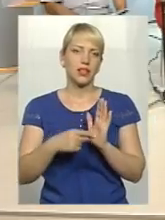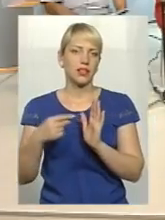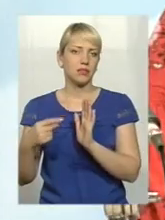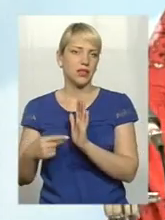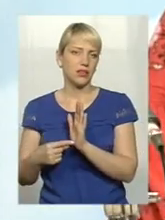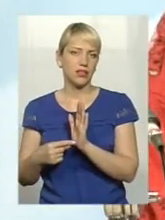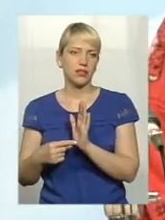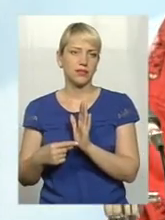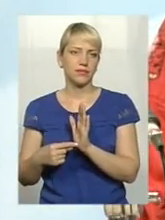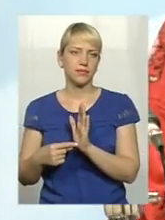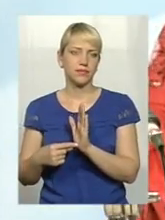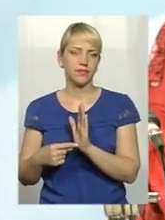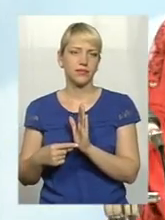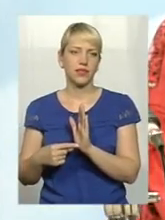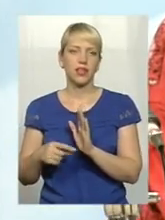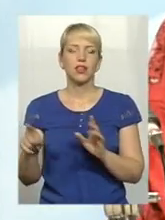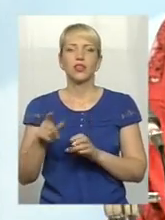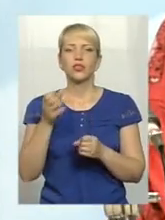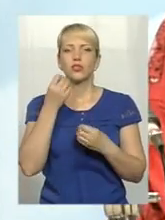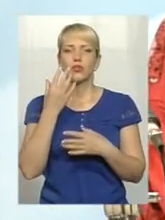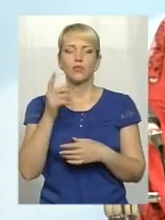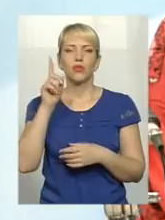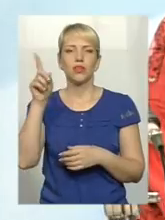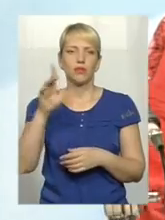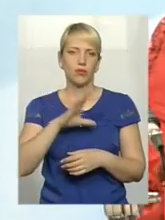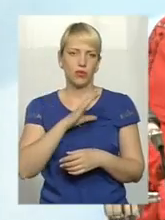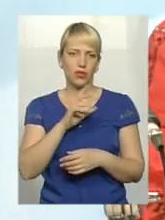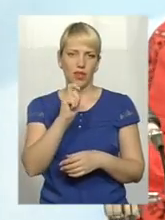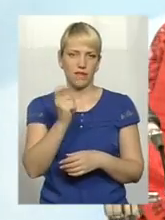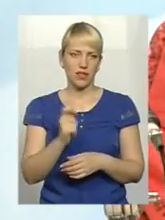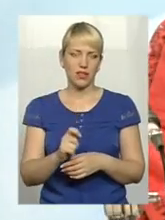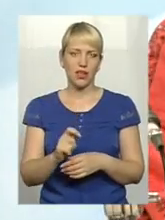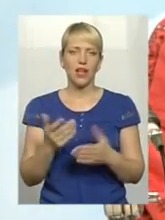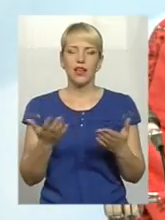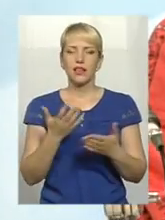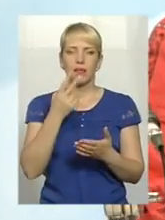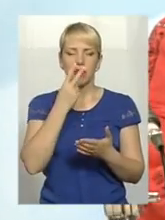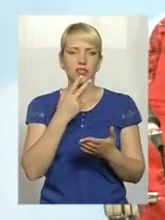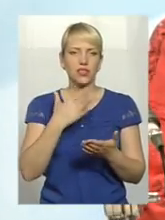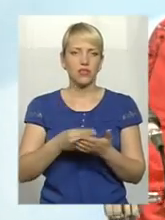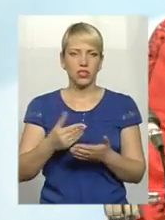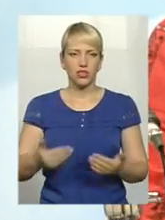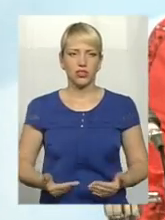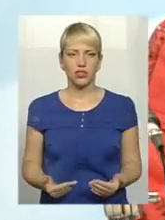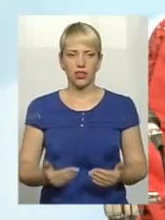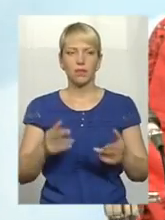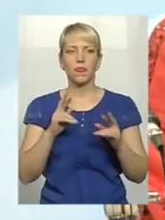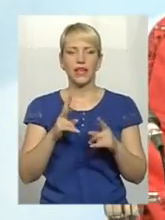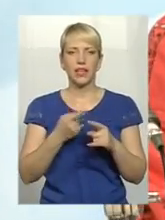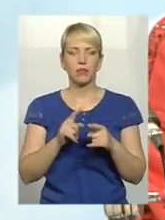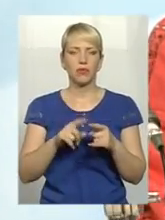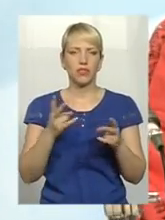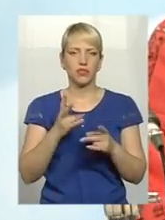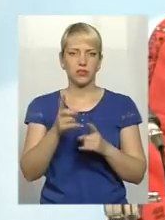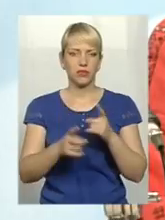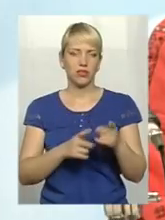що доброго з ним там відбулося, яким він бачить своє життя, і як воно має змінюватися.